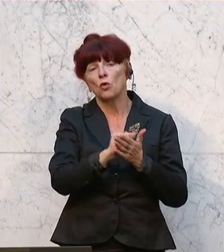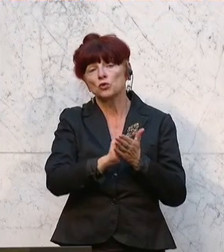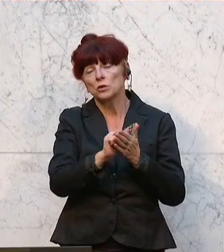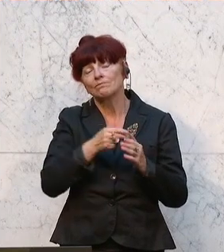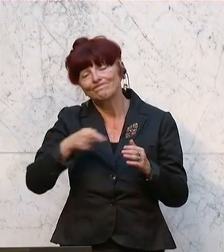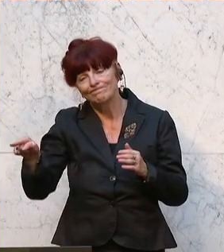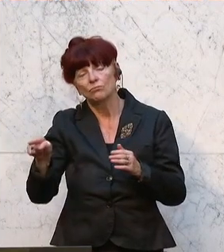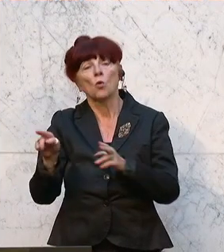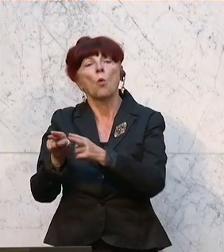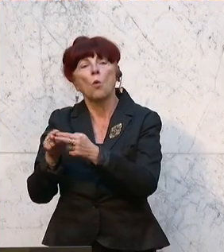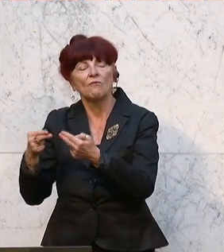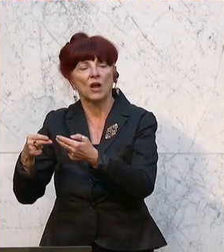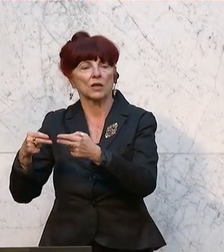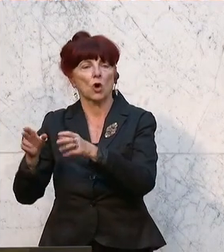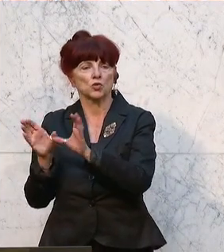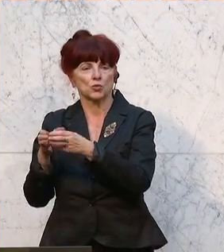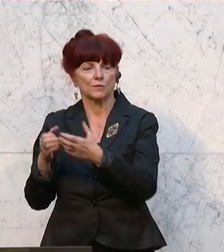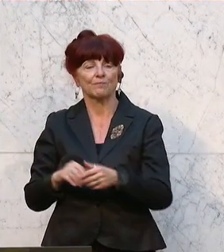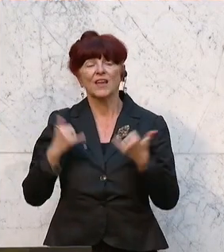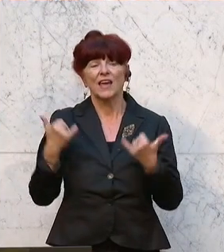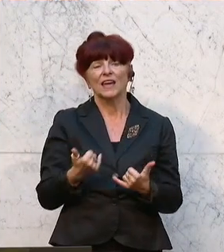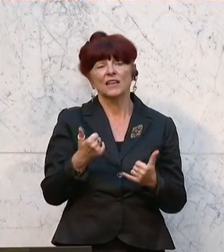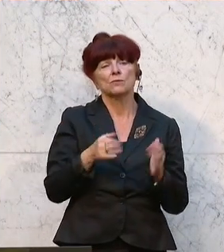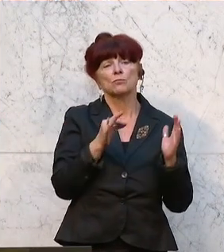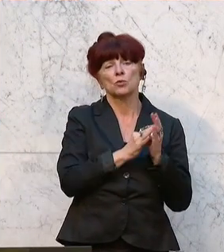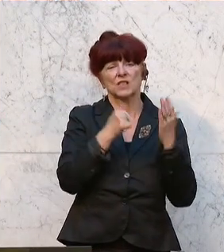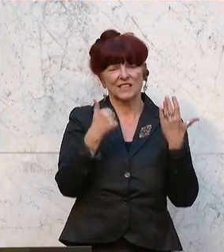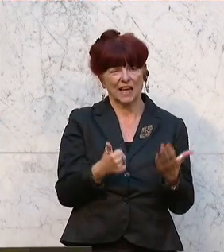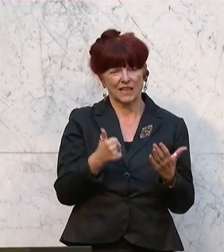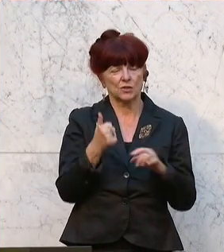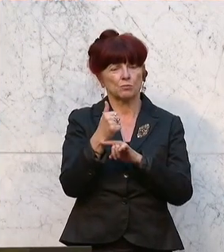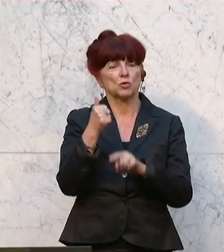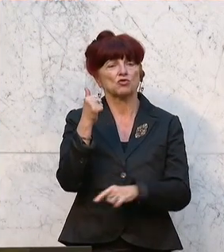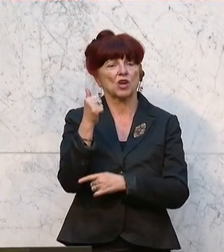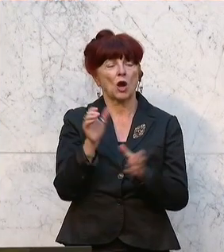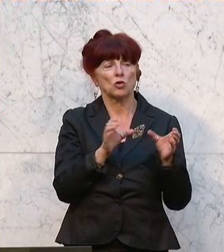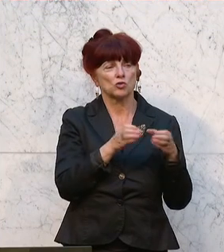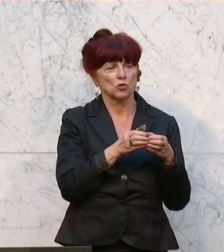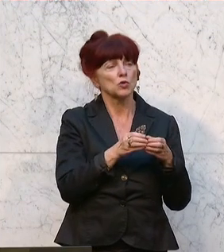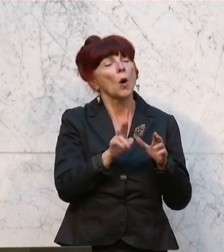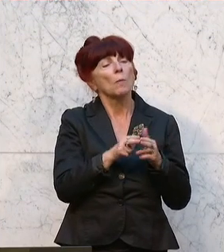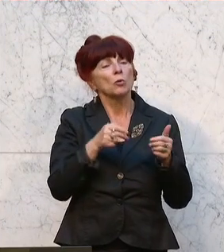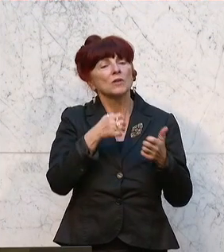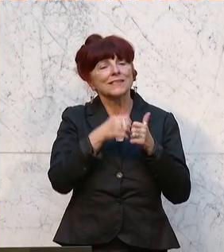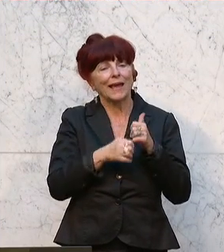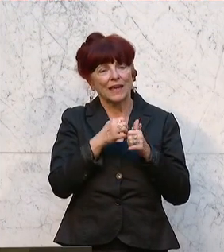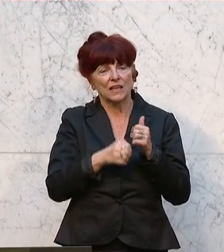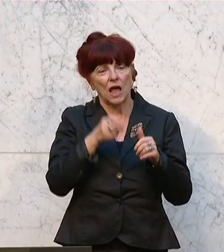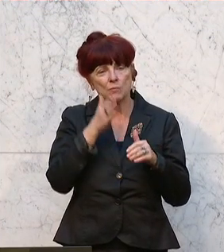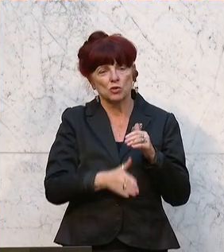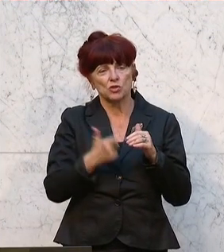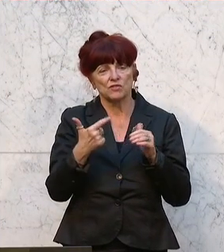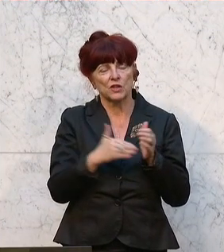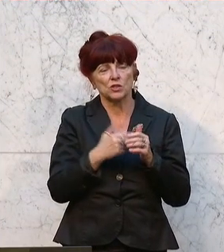Wir kommen nun zum sechsten Punkt der Tagesordnung, Bericht des Budgetausschusses über den Bundesrechnungs... Wir kommen jetzt zum Bundesrechnungsabschluss 2023,